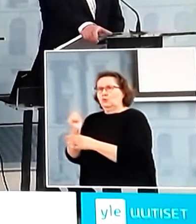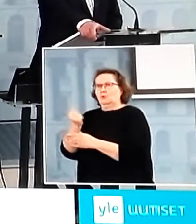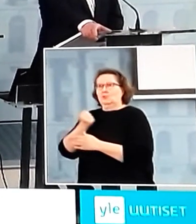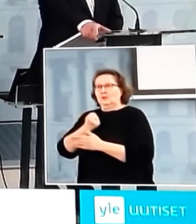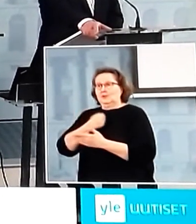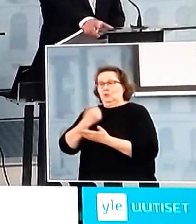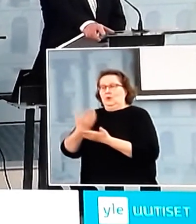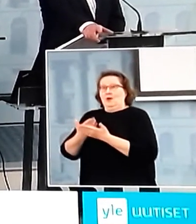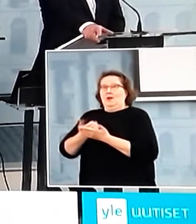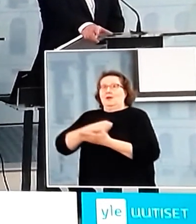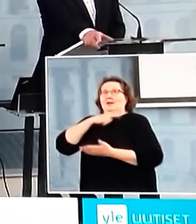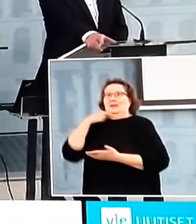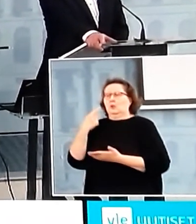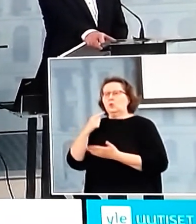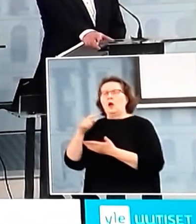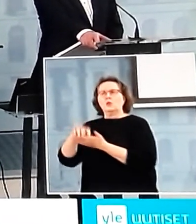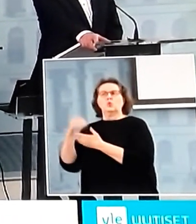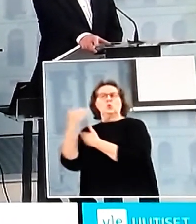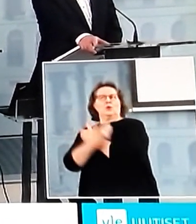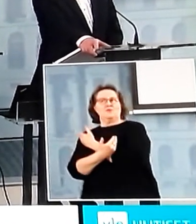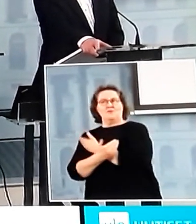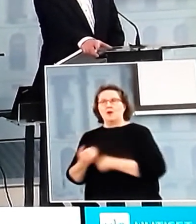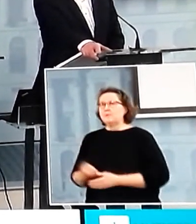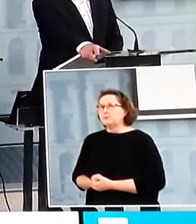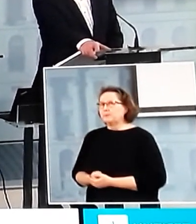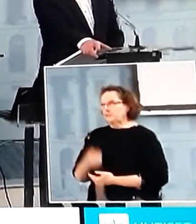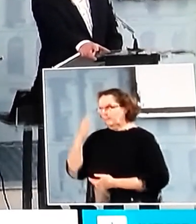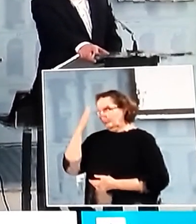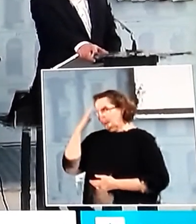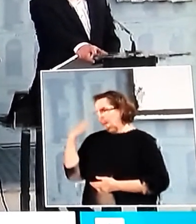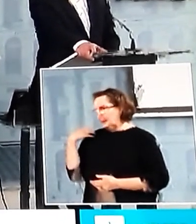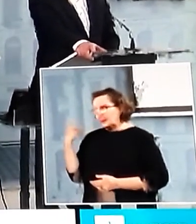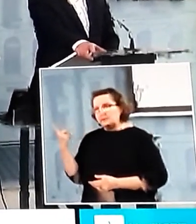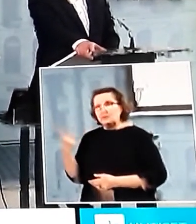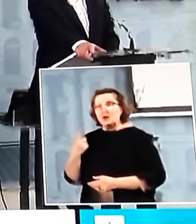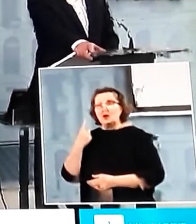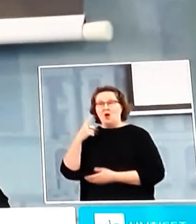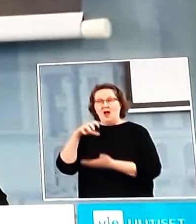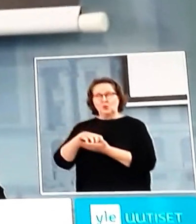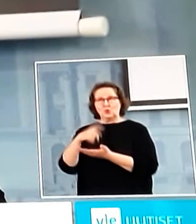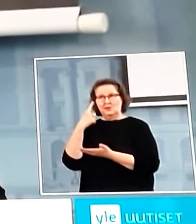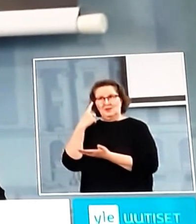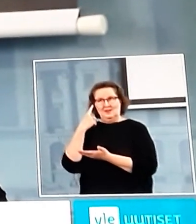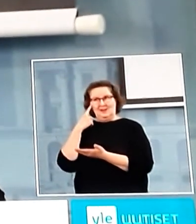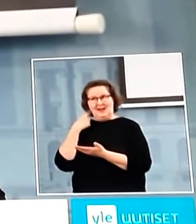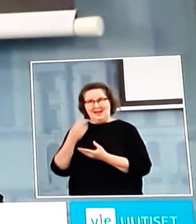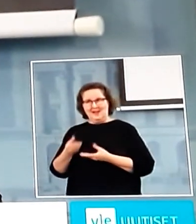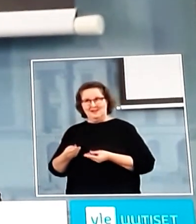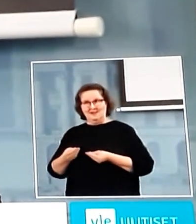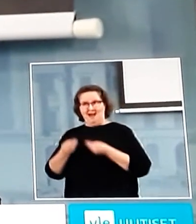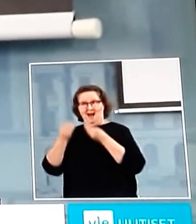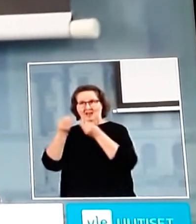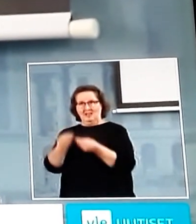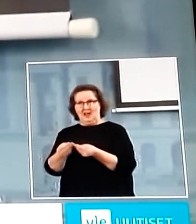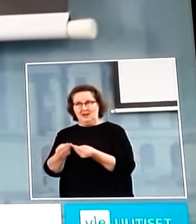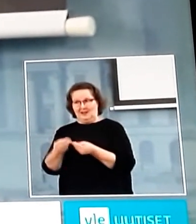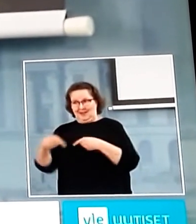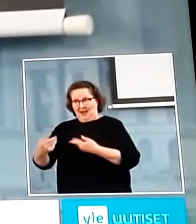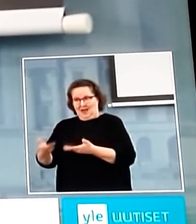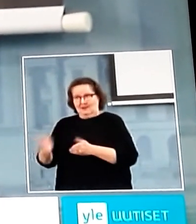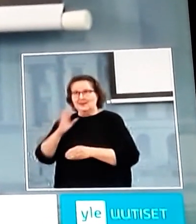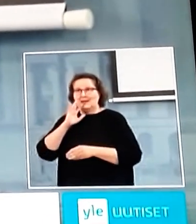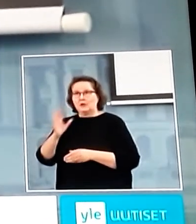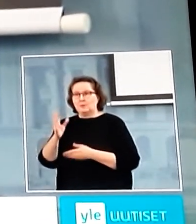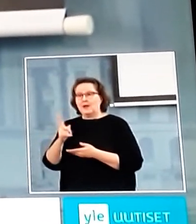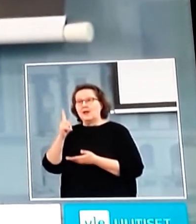antanut ja täällä tässä salissa kertonut tästä ensiavusta liittyen erityisesti